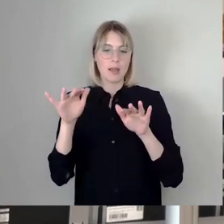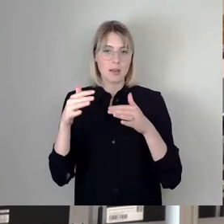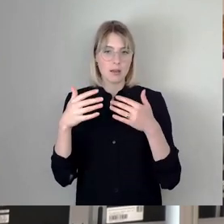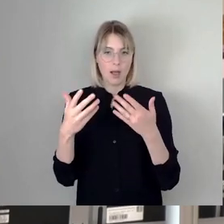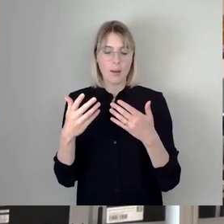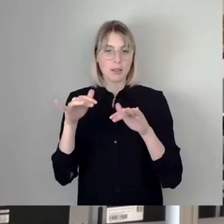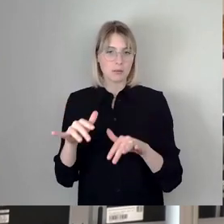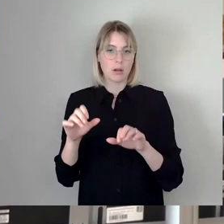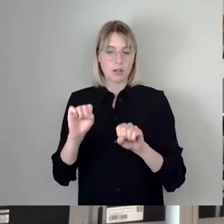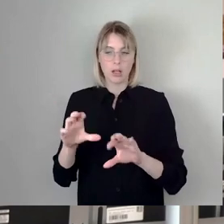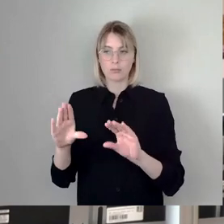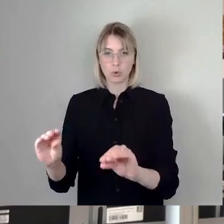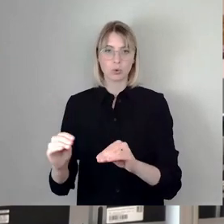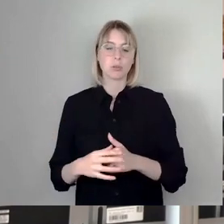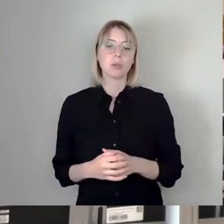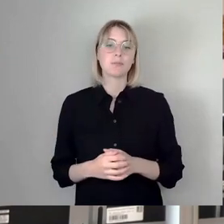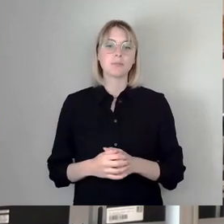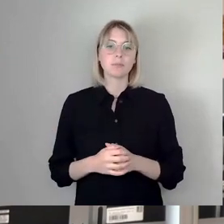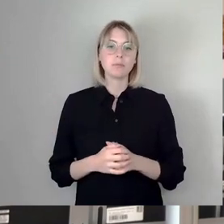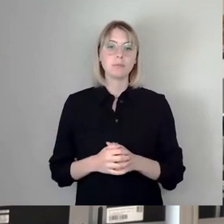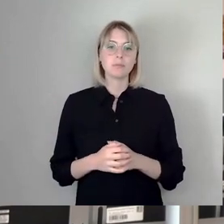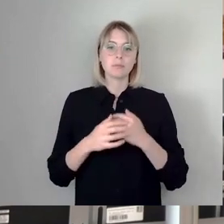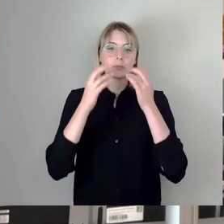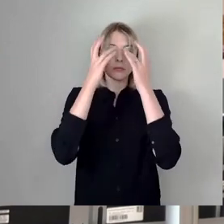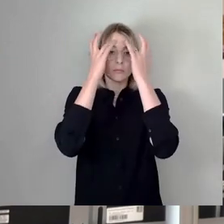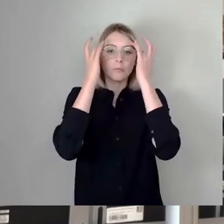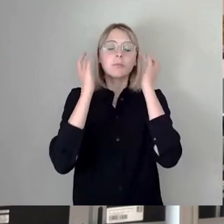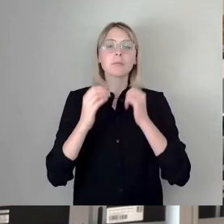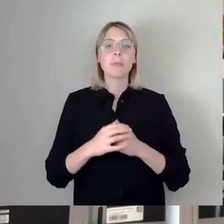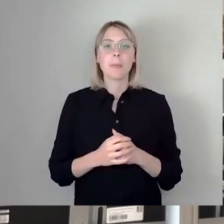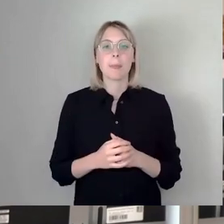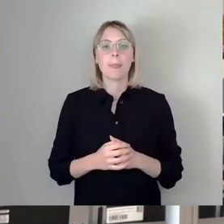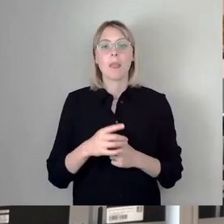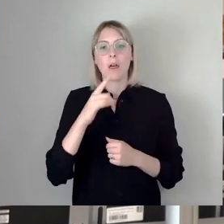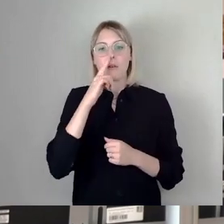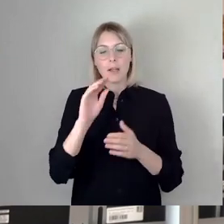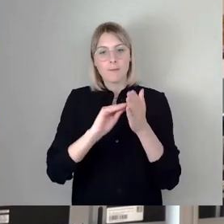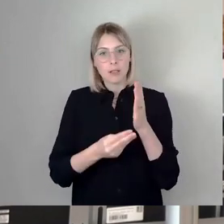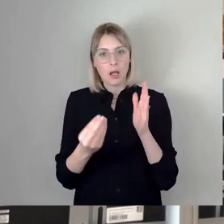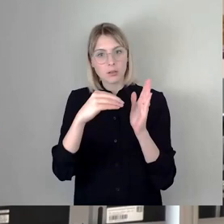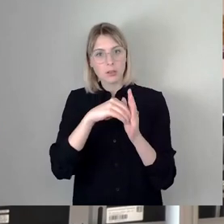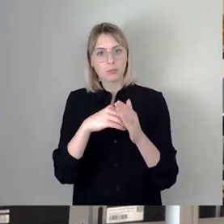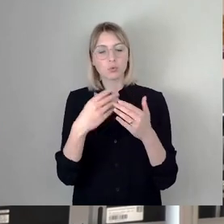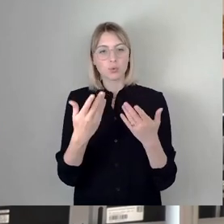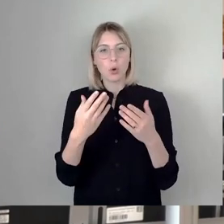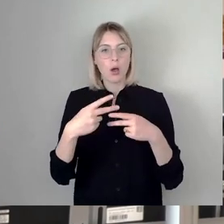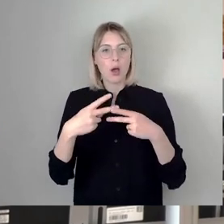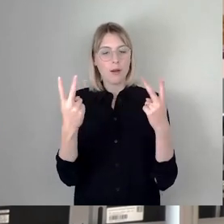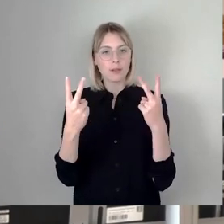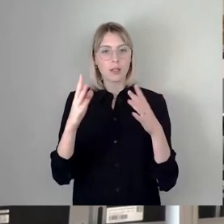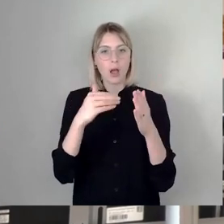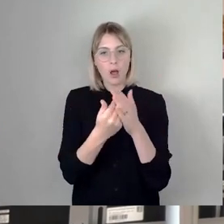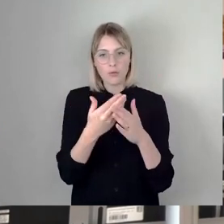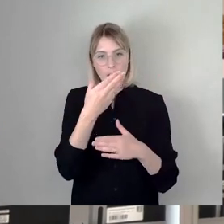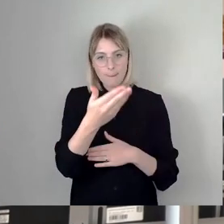Berlin, das sagt, überträgt ein öffentlicher Auftraggeber im Pachtvertrag keine öffentlichen Aufgaben, also will er nicht im Stadtrat über das Programm